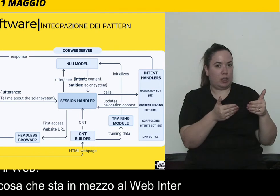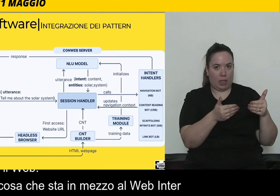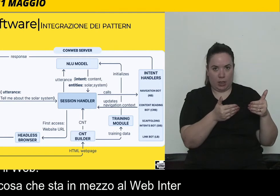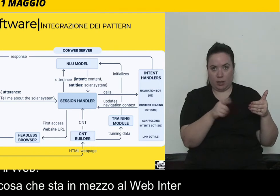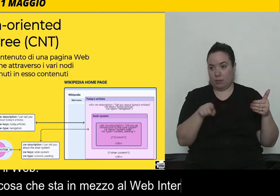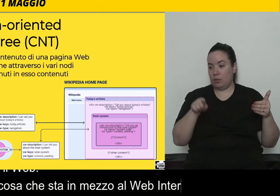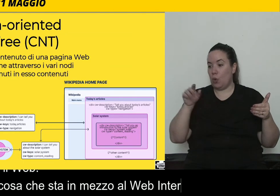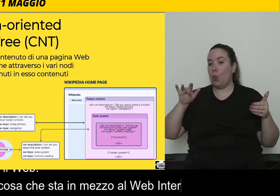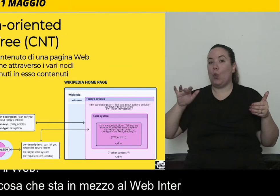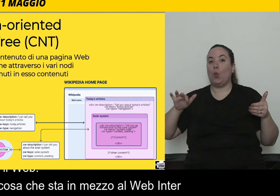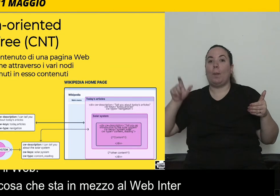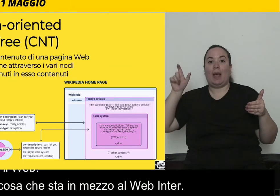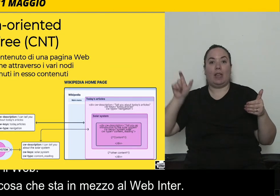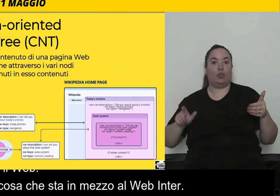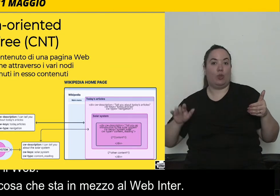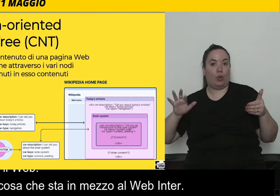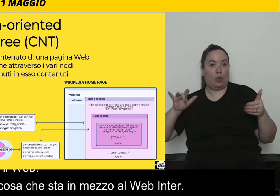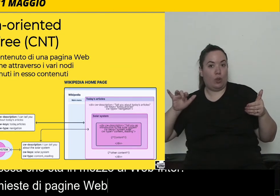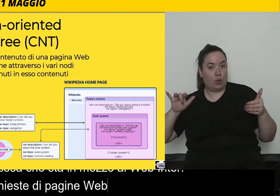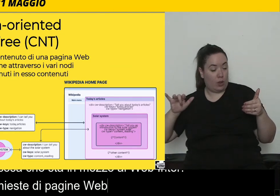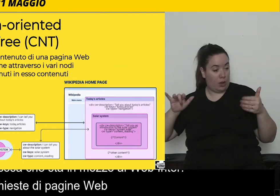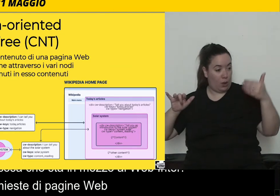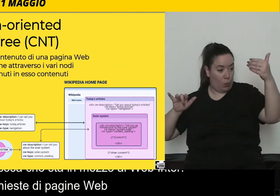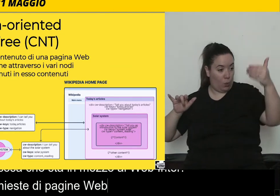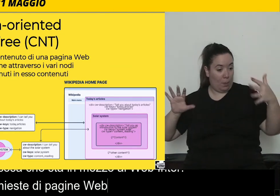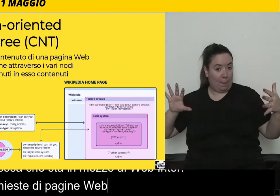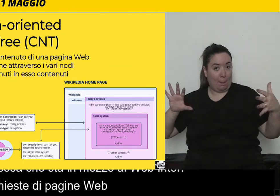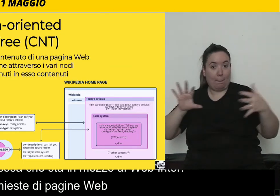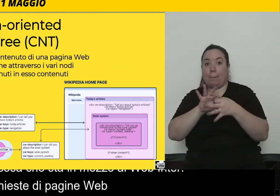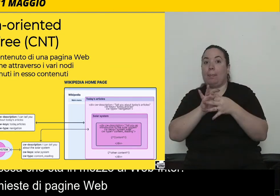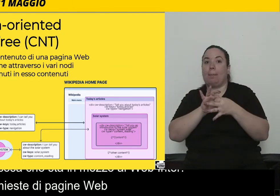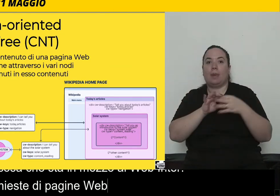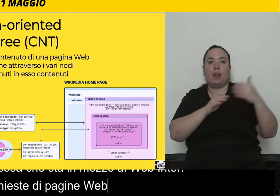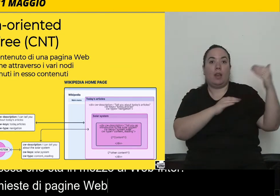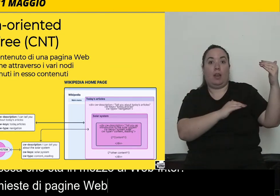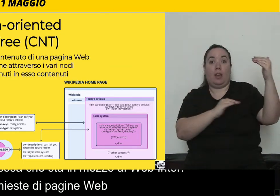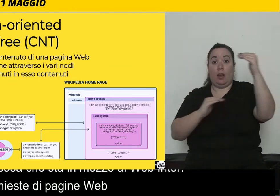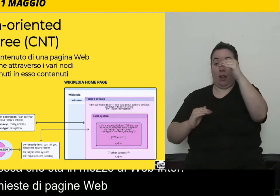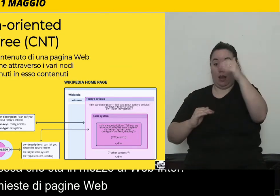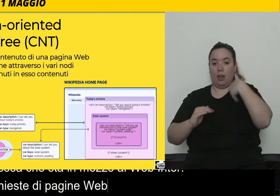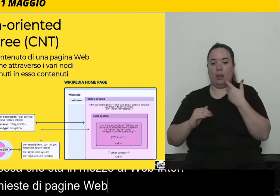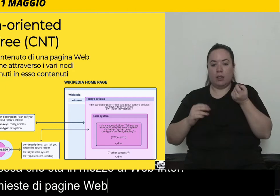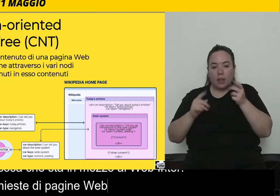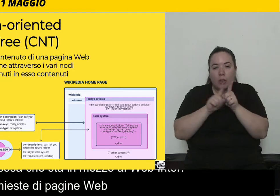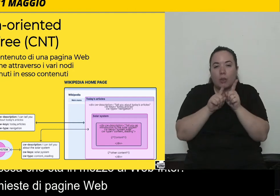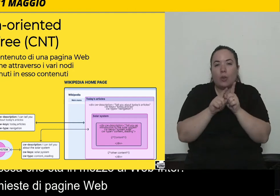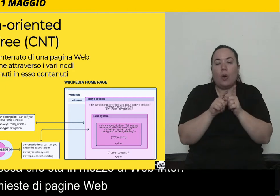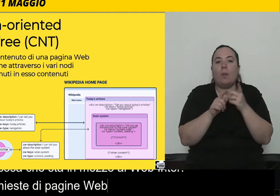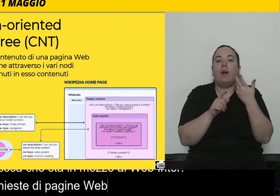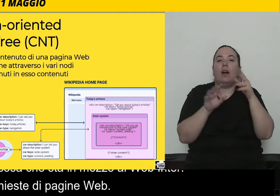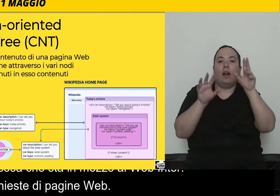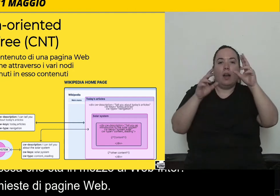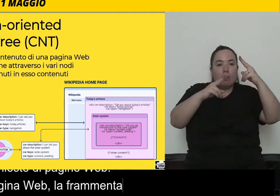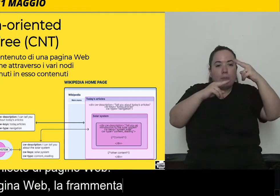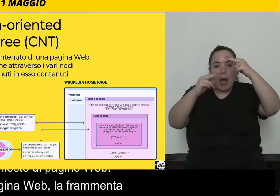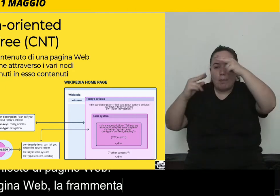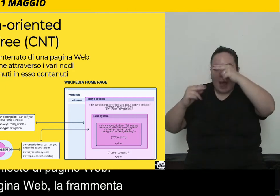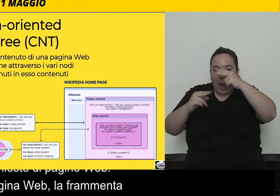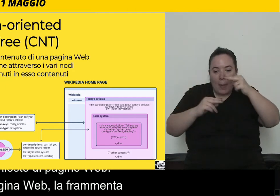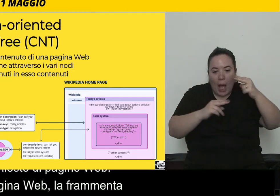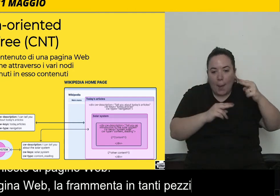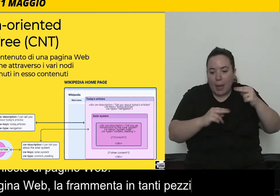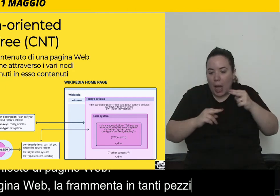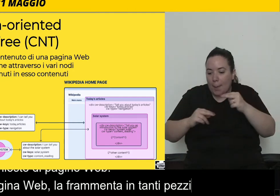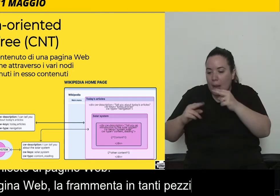pagina web. La, diciamo, frammenta, la deframmenta in tanti pezzi, che poi vanno a costruire